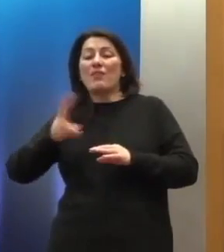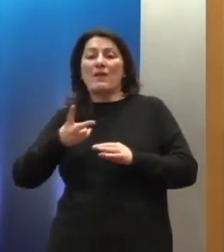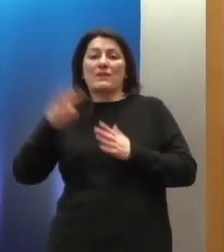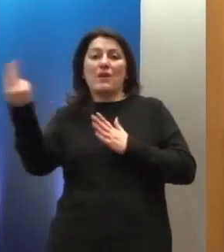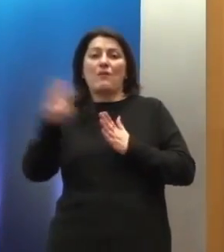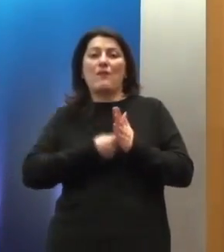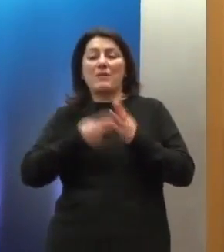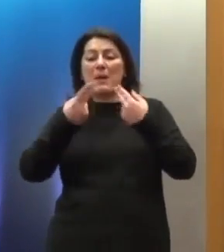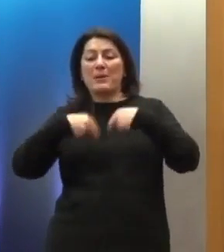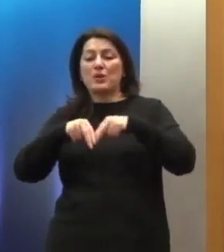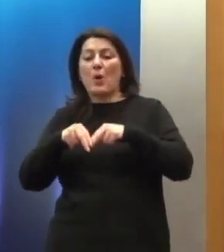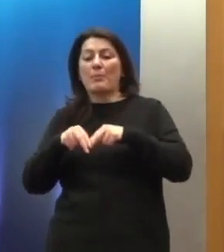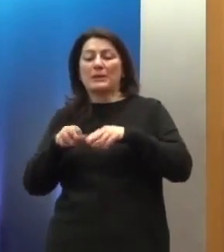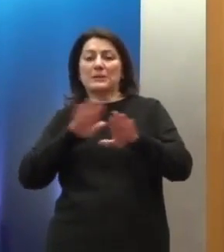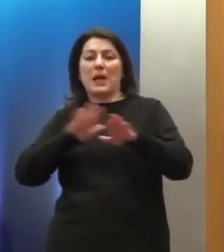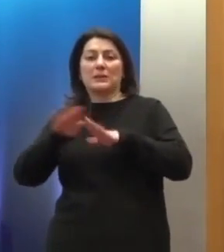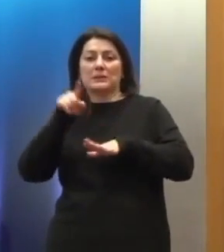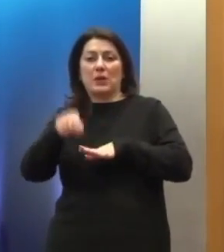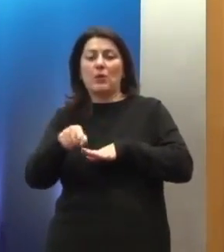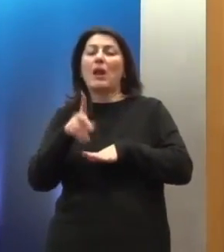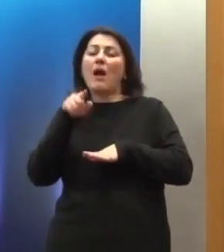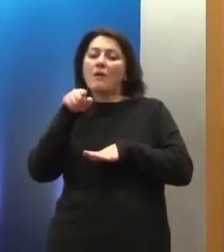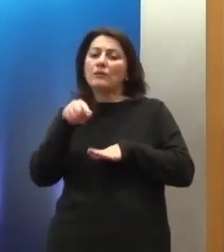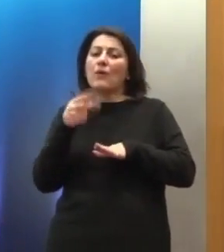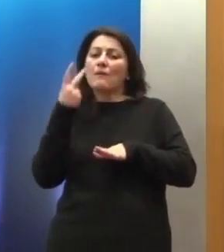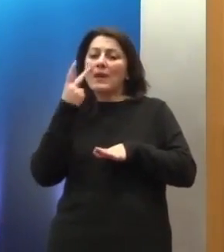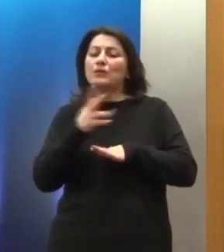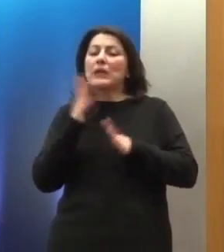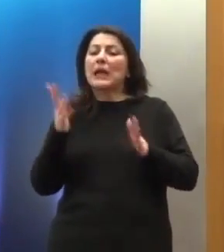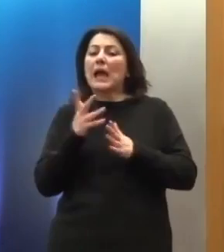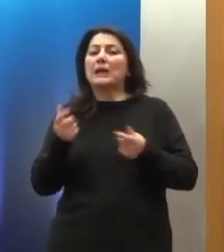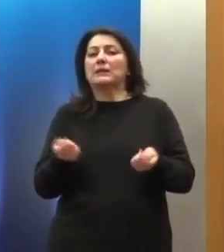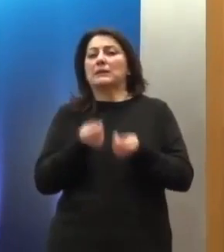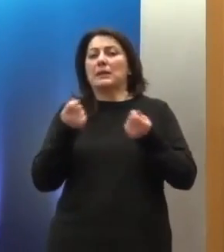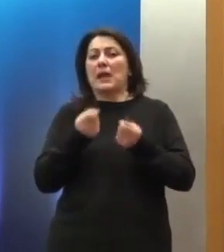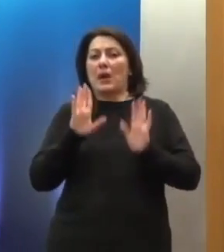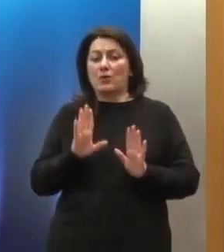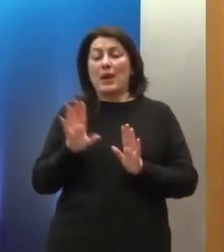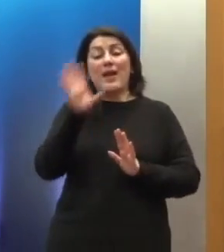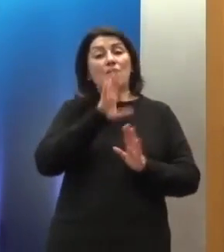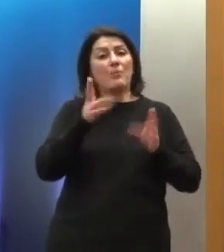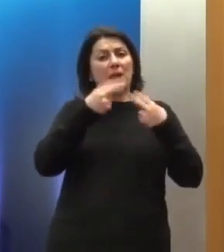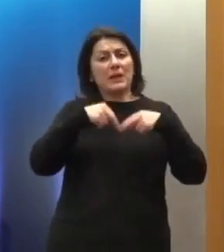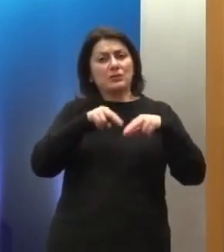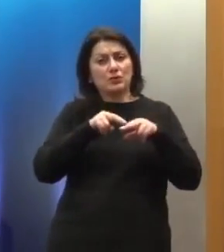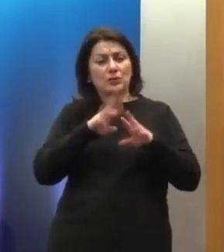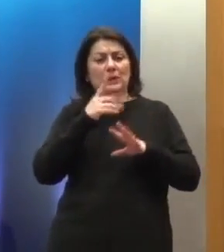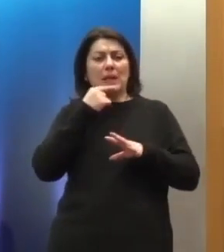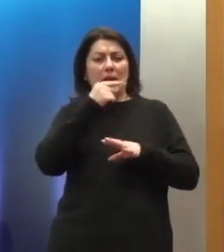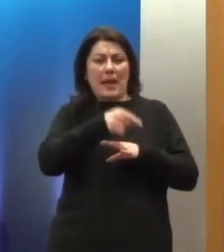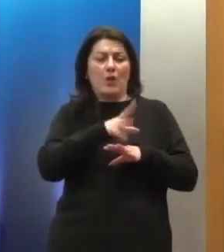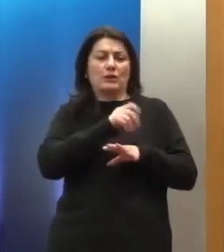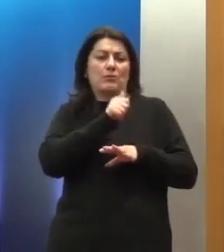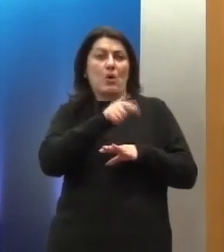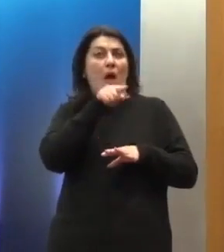Συνεπώς υπάρχει μια κίνηση σε αυτό το χώρο. Όχι ότι το Συμβουλίο της Ευρώπης το ίδιο έχει κάποια φαία ουσία η οποία δεν διαθέτει η